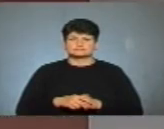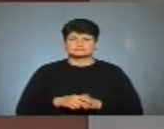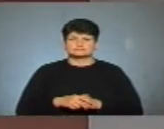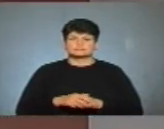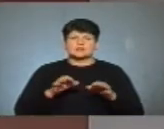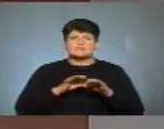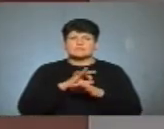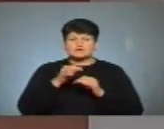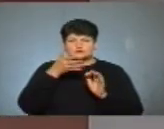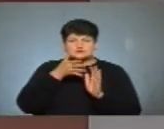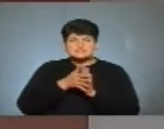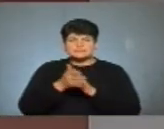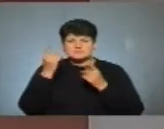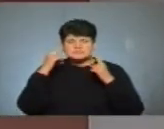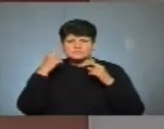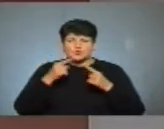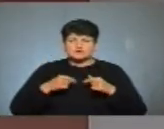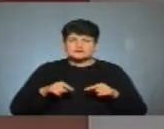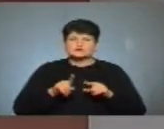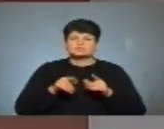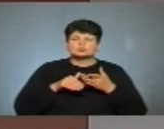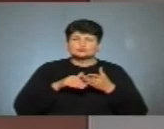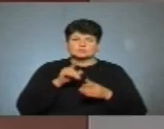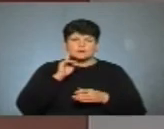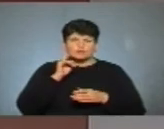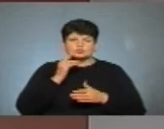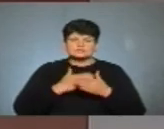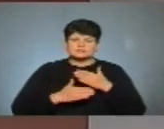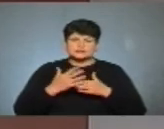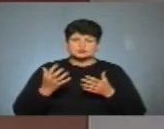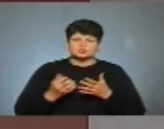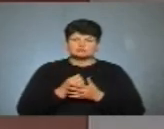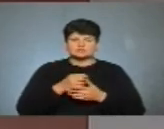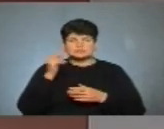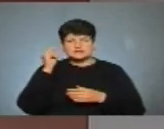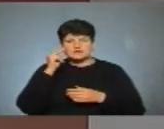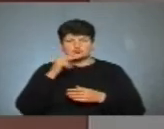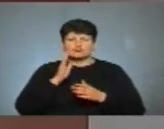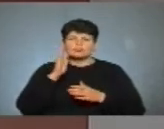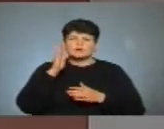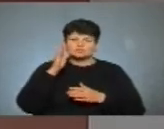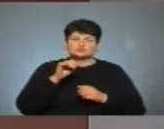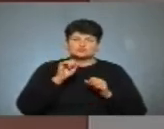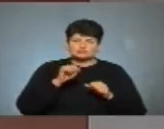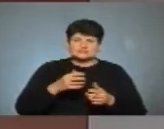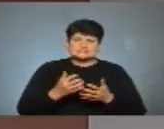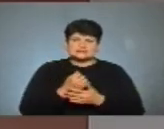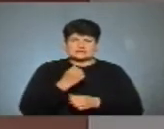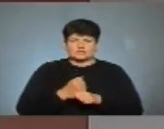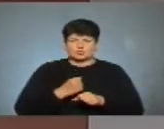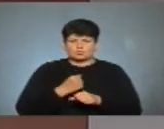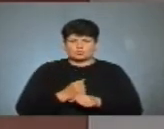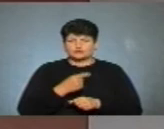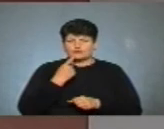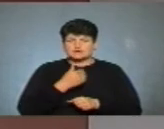Проєкт інклюзивне мистецтво організувала, щоб допомогти молоді з інвалідністю здобути навички, щоб у майбутньому вони могли знайти роботу, каже